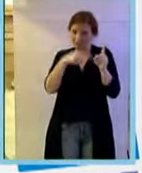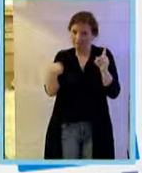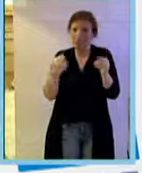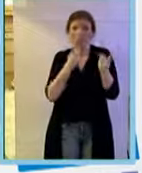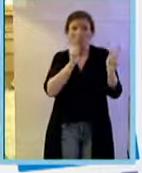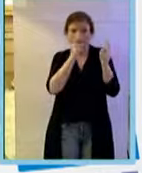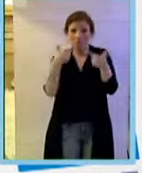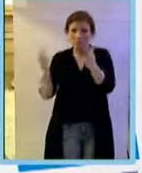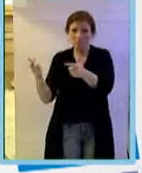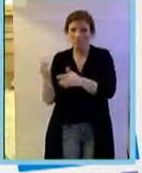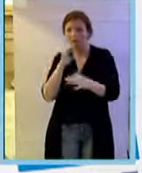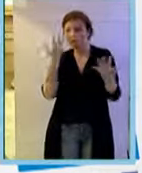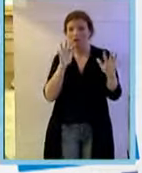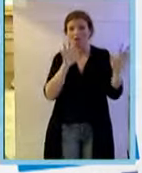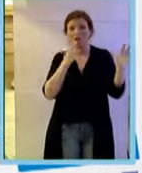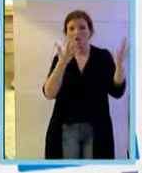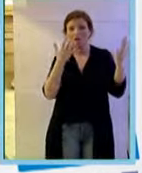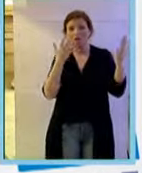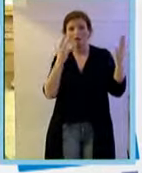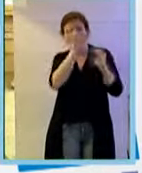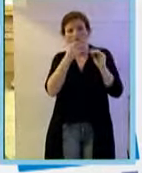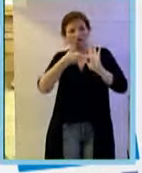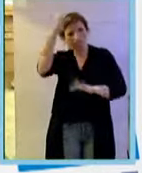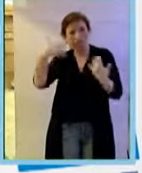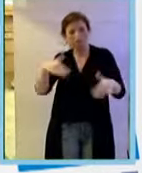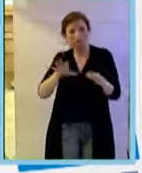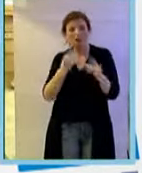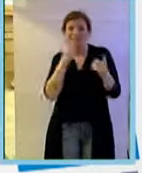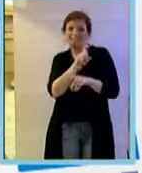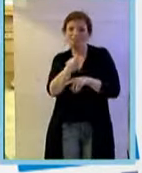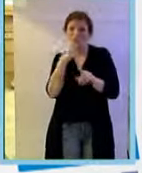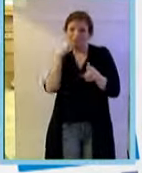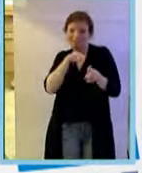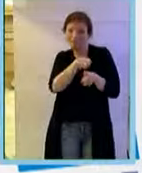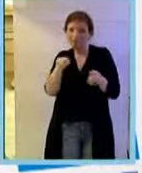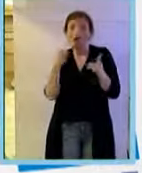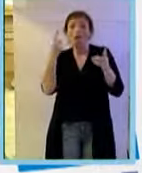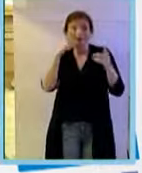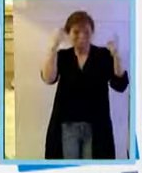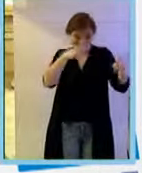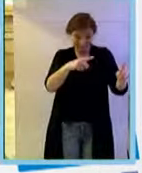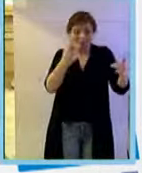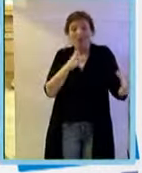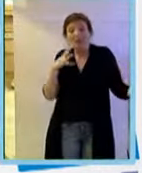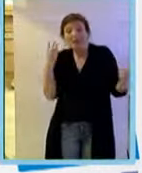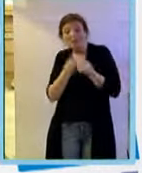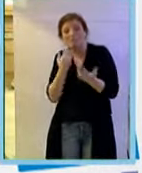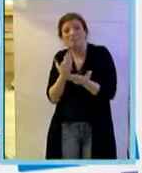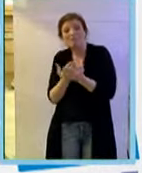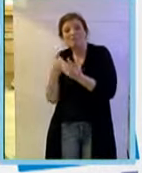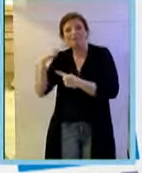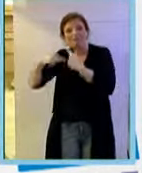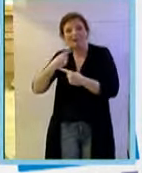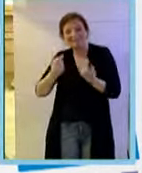nel Rhabdomiosarcoma. Questo combinato con la prova genetica nell'embrione,